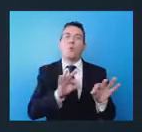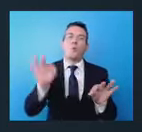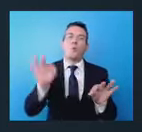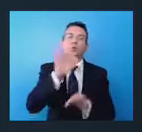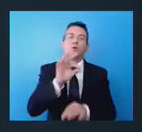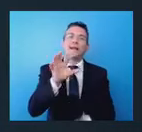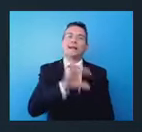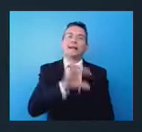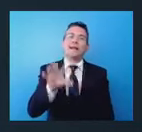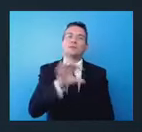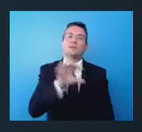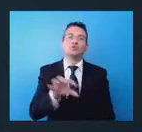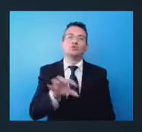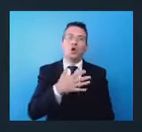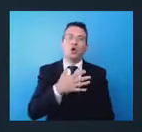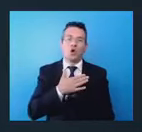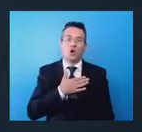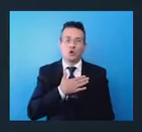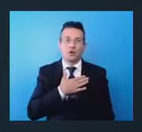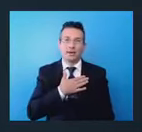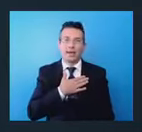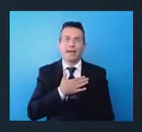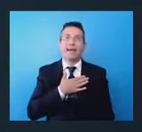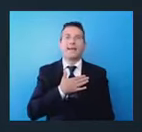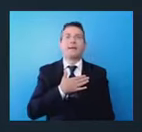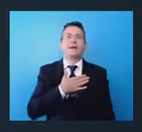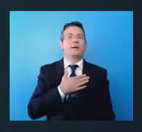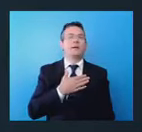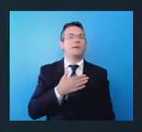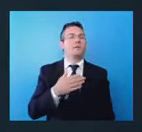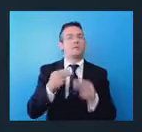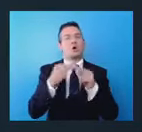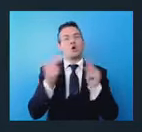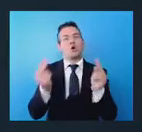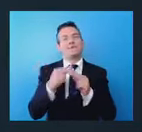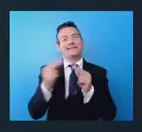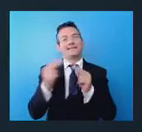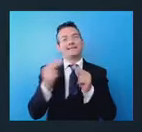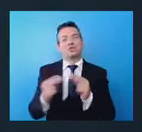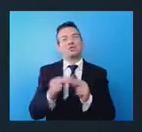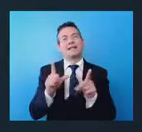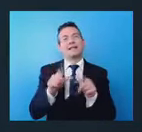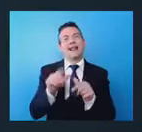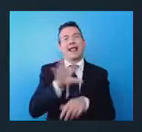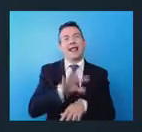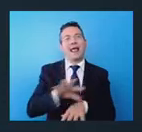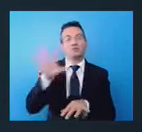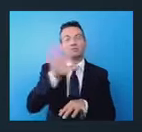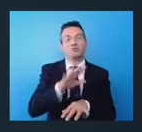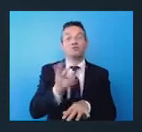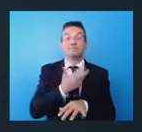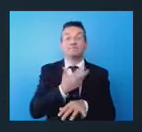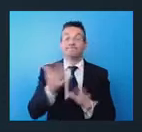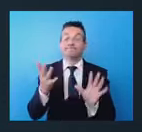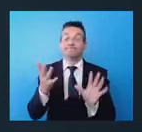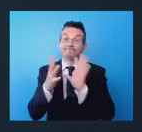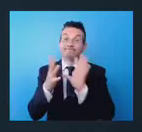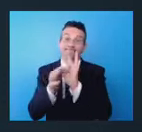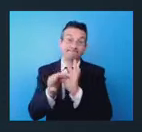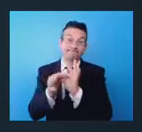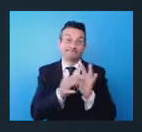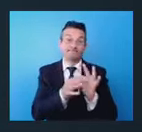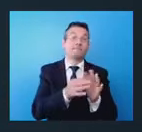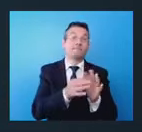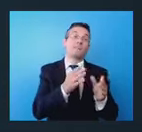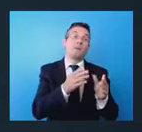perimetrazione, in tutte le province del Lazio, guarda molto alle connessioni del sistema portuale con le piattaforme logistiche,